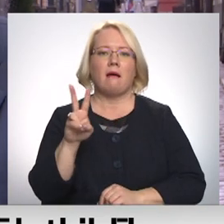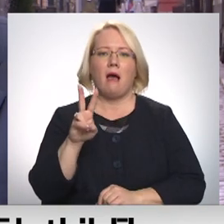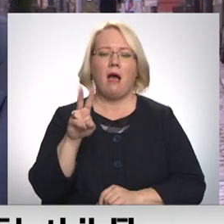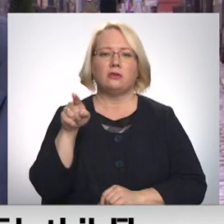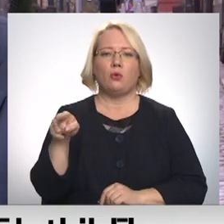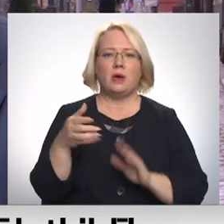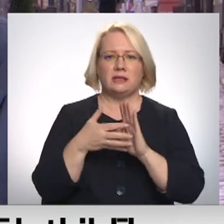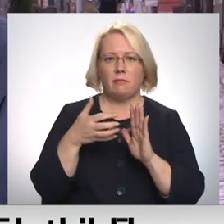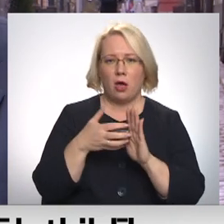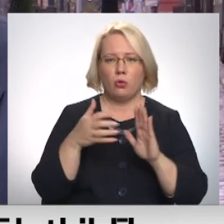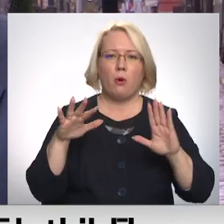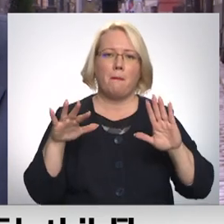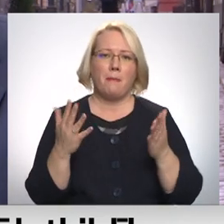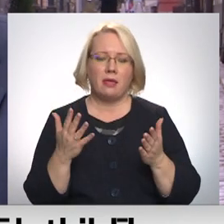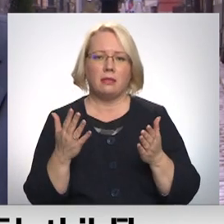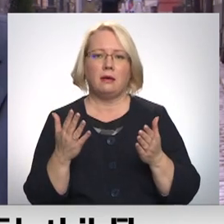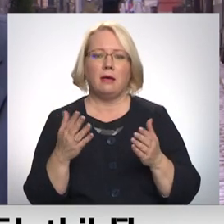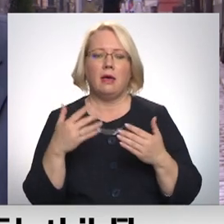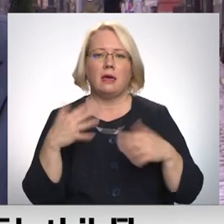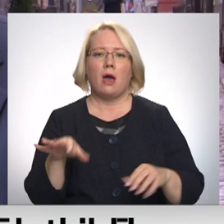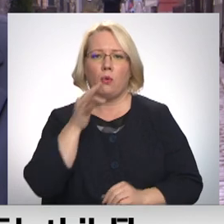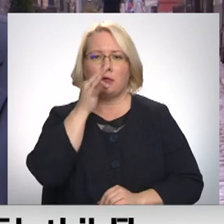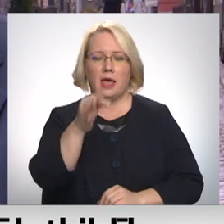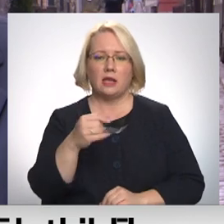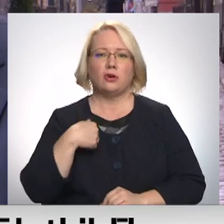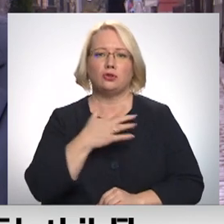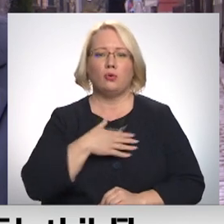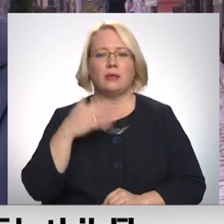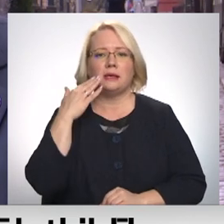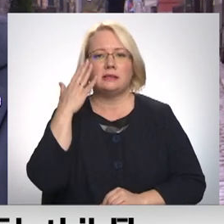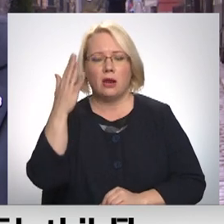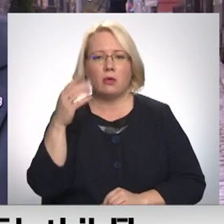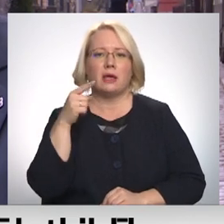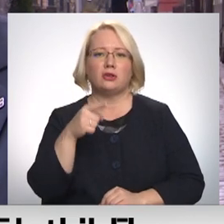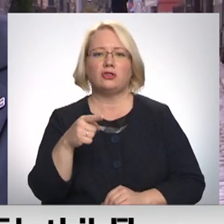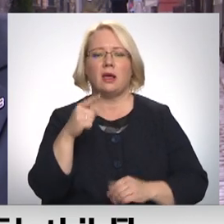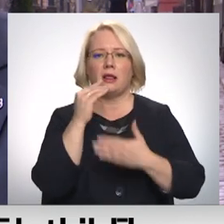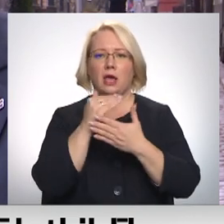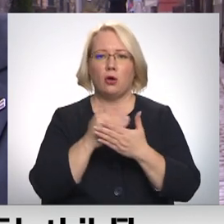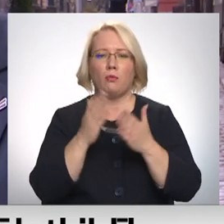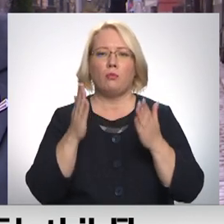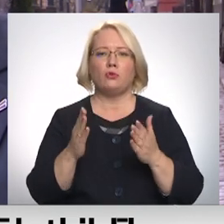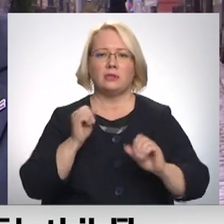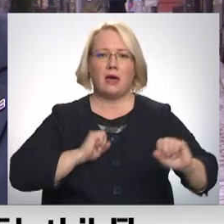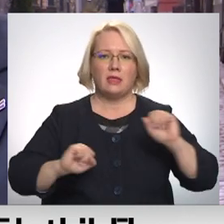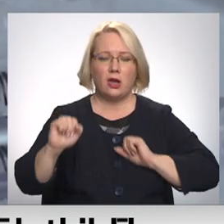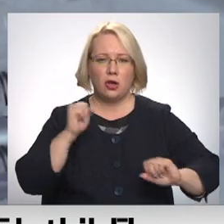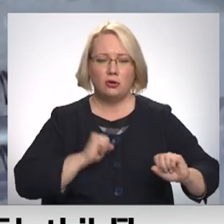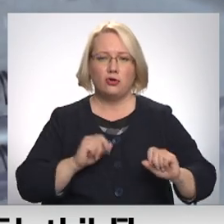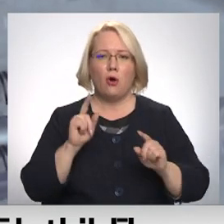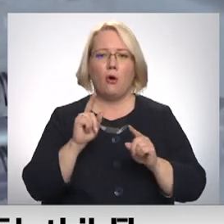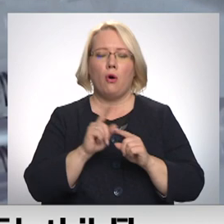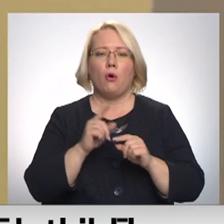izmanto, bet gan, kā es minēju, es ļoti cerētu, ka šīs normas būs atturošas, preventīvas.